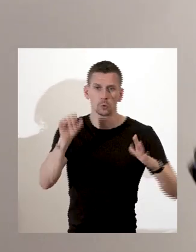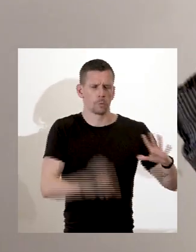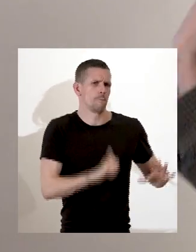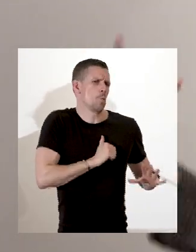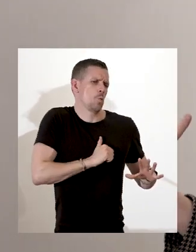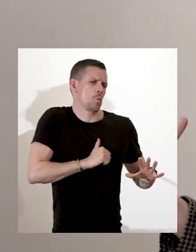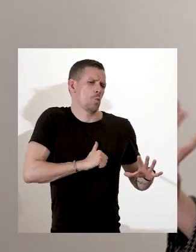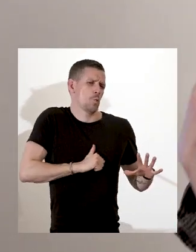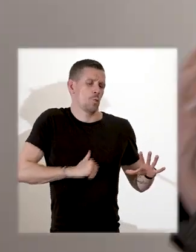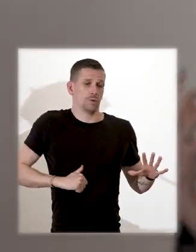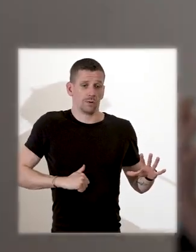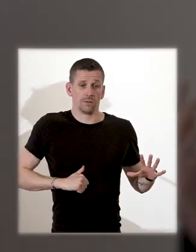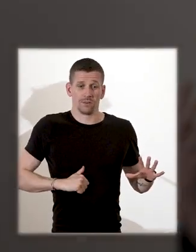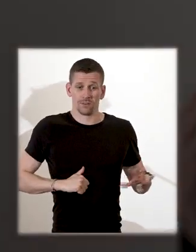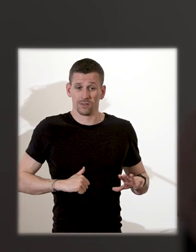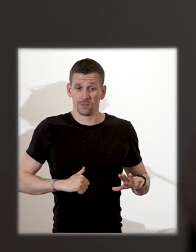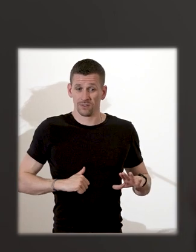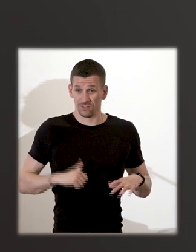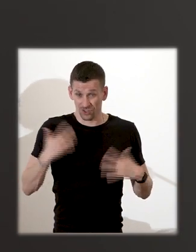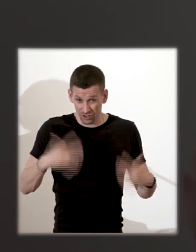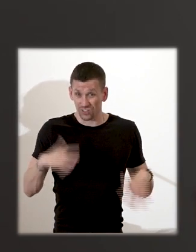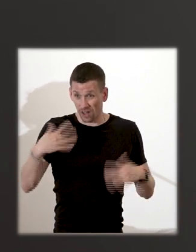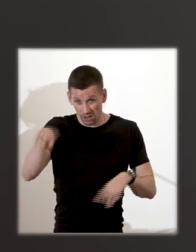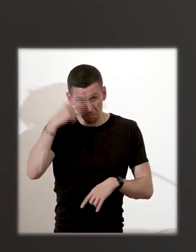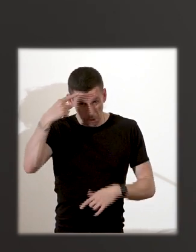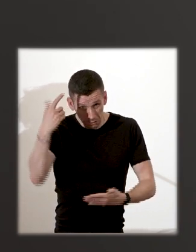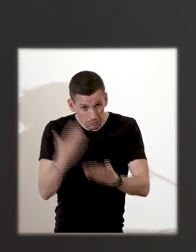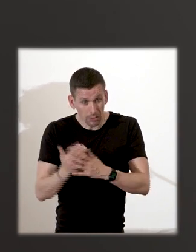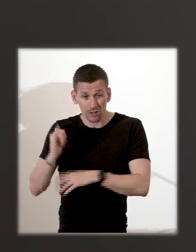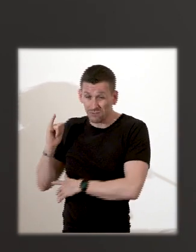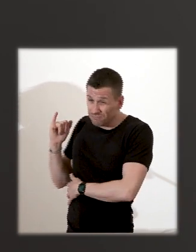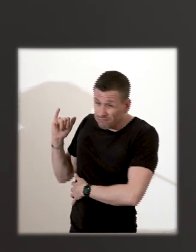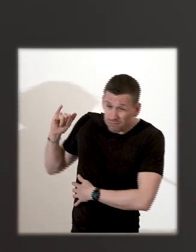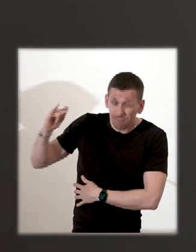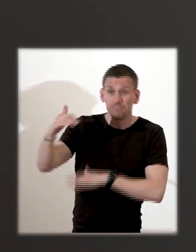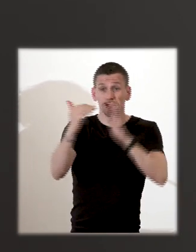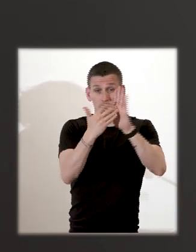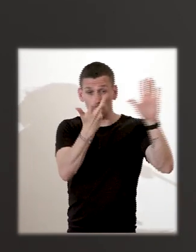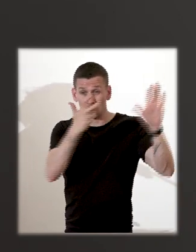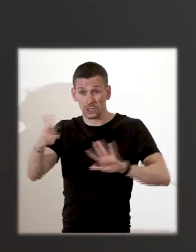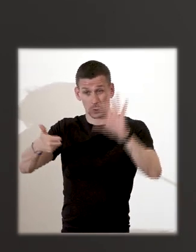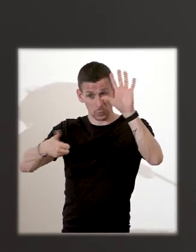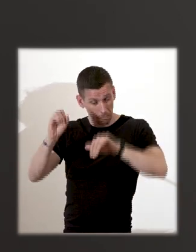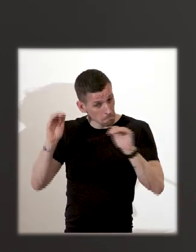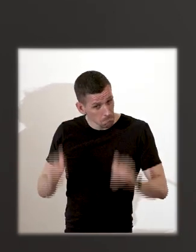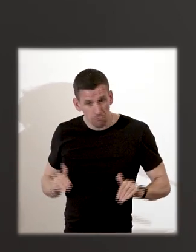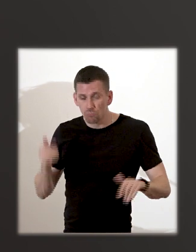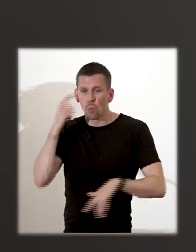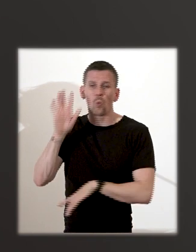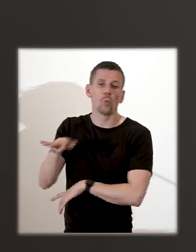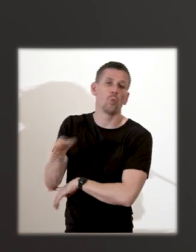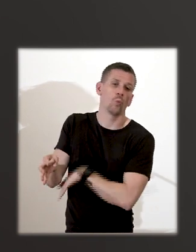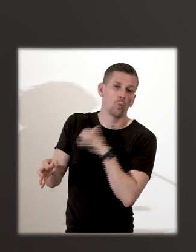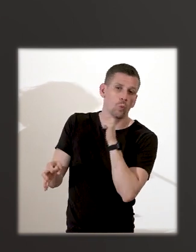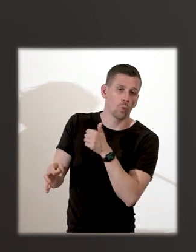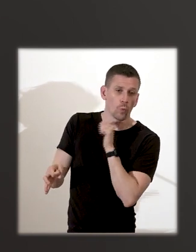pour conclure, la découverte de ce cimetière est d'abord un événement archéologique qui vient redonner une présence plus matérielle aux Africains, à leurs pratiques